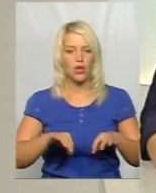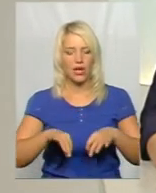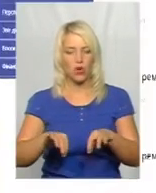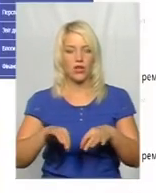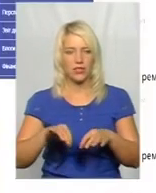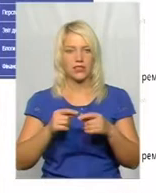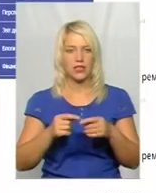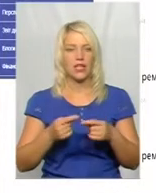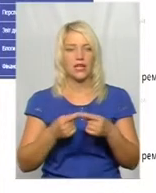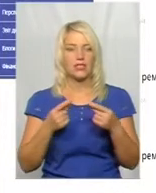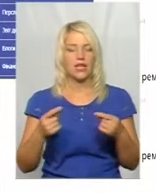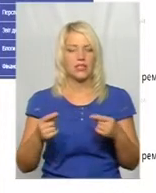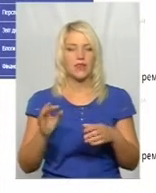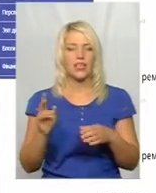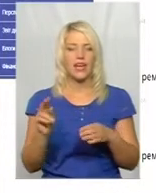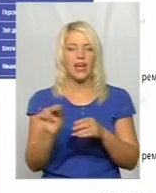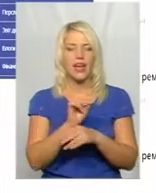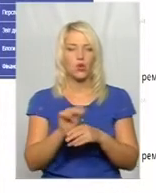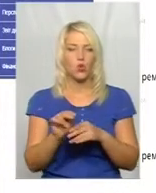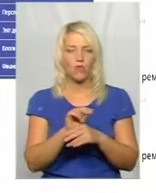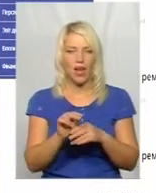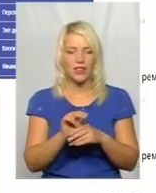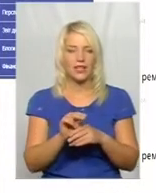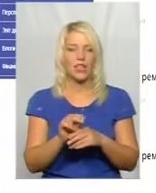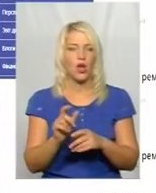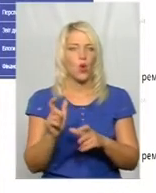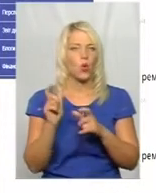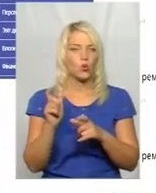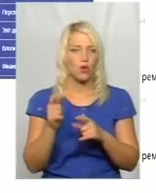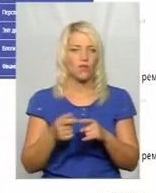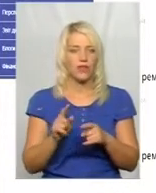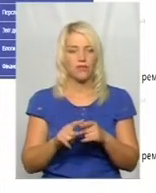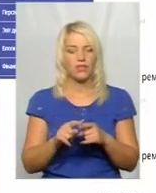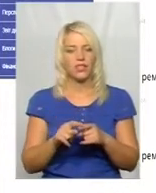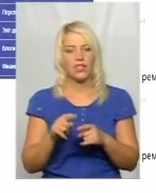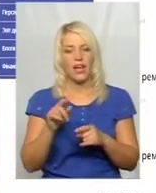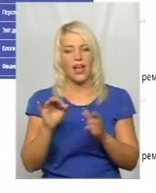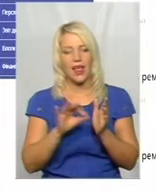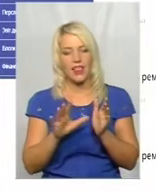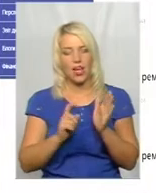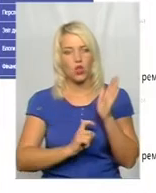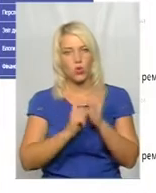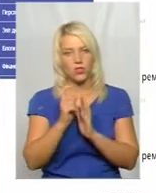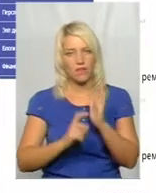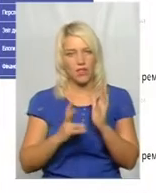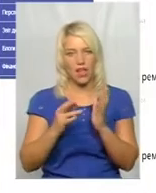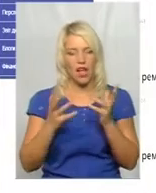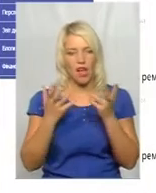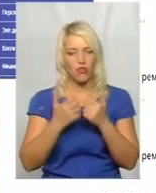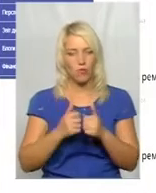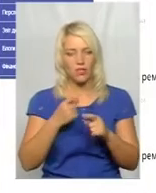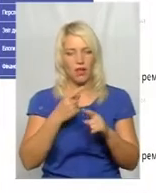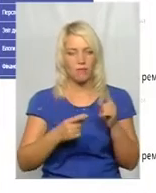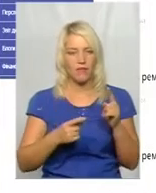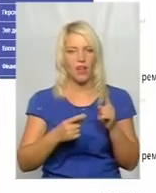рихтувальних кузовів. У той же час спеціальність рихтувальних кузовів, знову ж таки, але і електрозварник на автоматичних та на